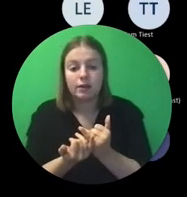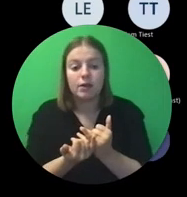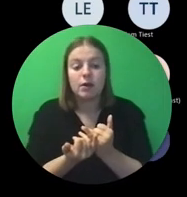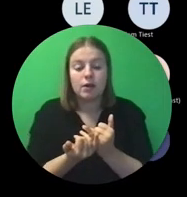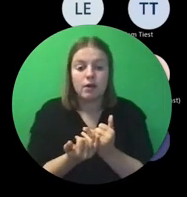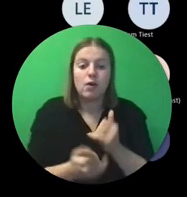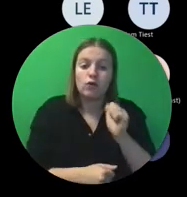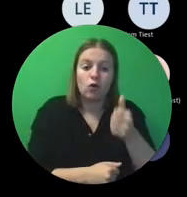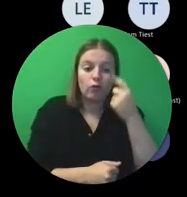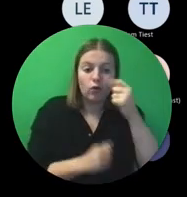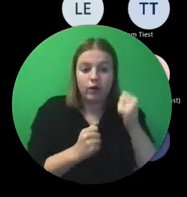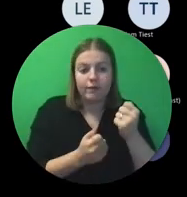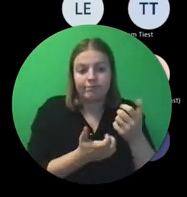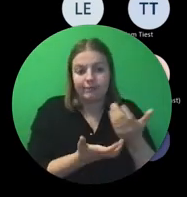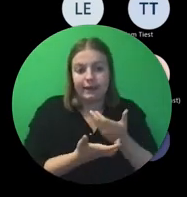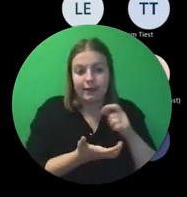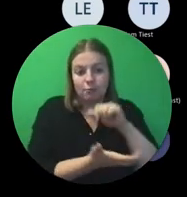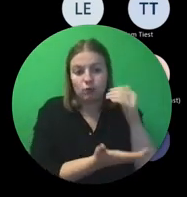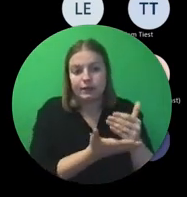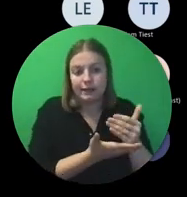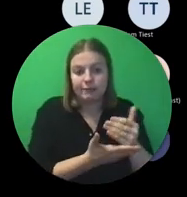om toch dat budget te kunnen krijgen.